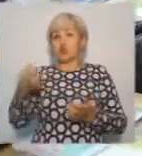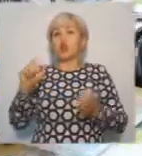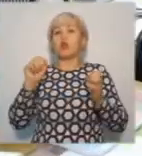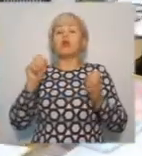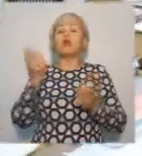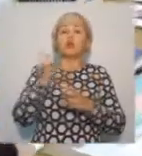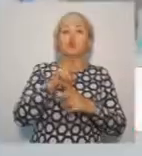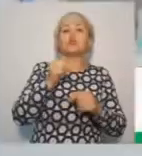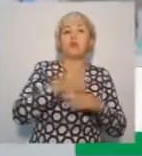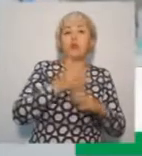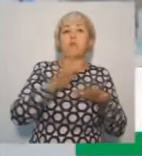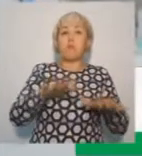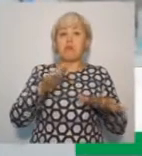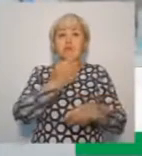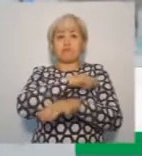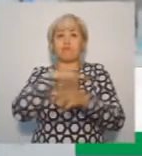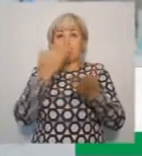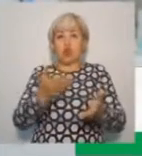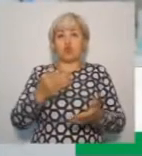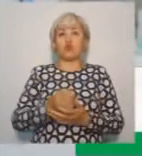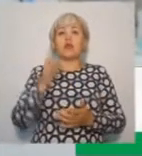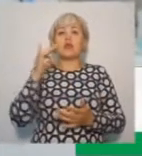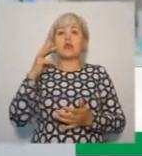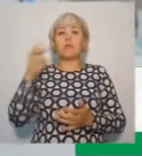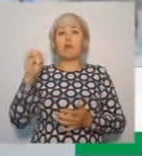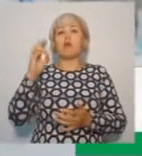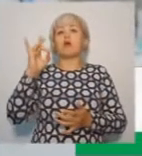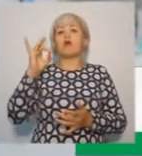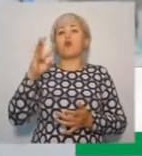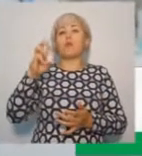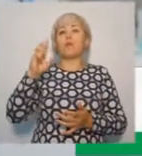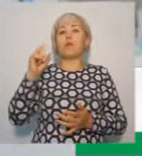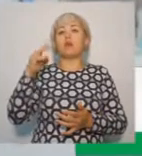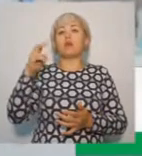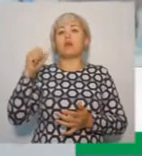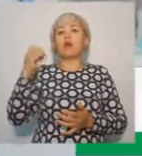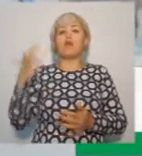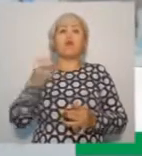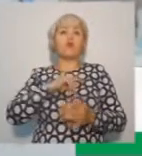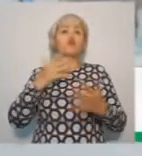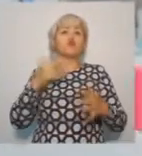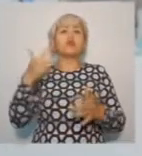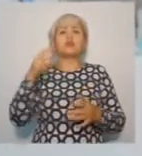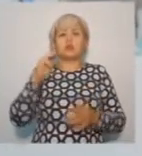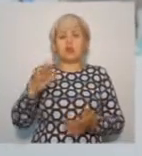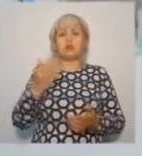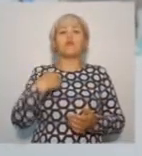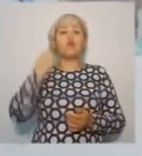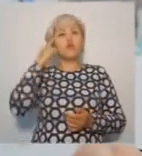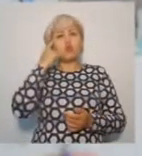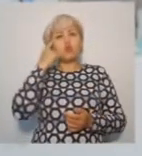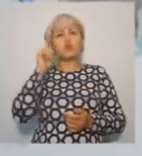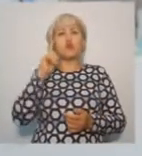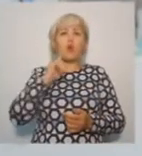думаю, что пока у меня здоровья хватит, как говорится, не инвалид, я хочу еще поработать. Какое-то время, что принес якобы